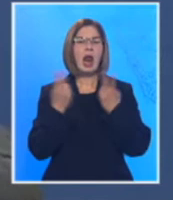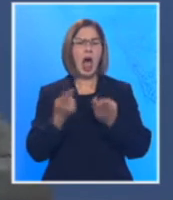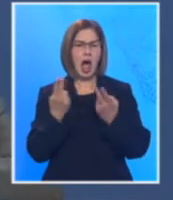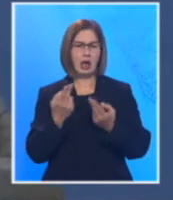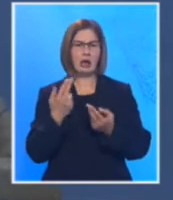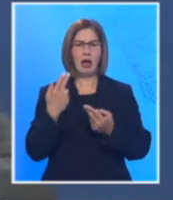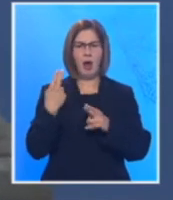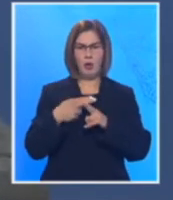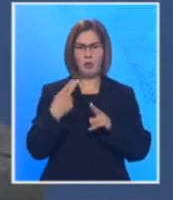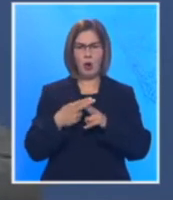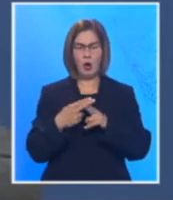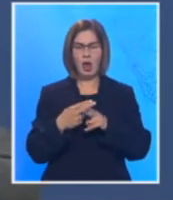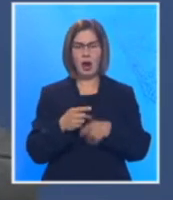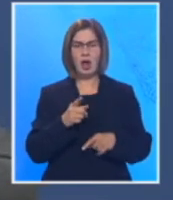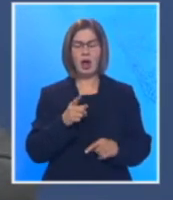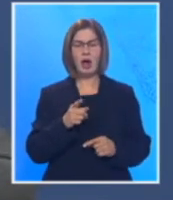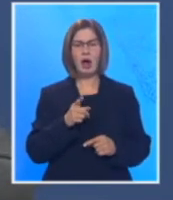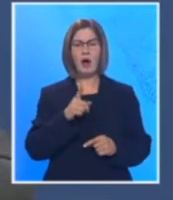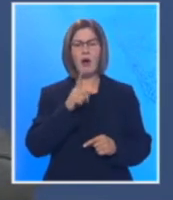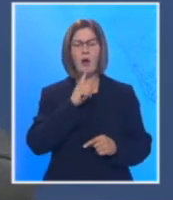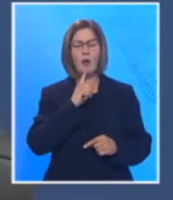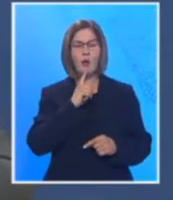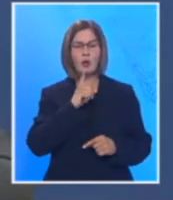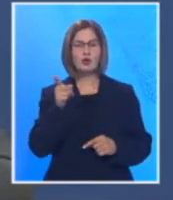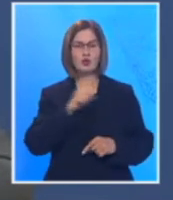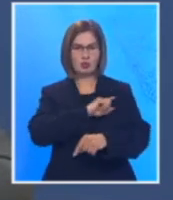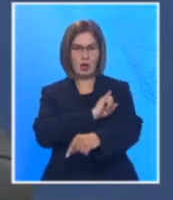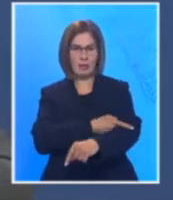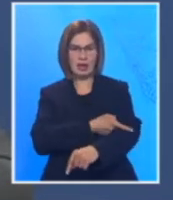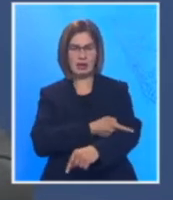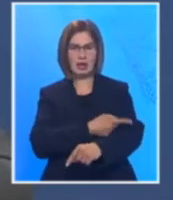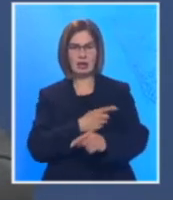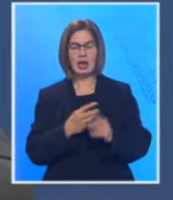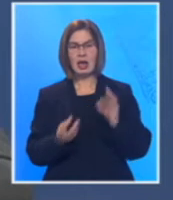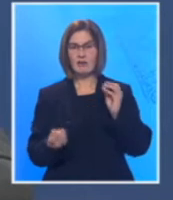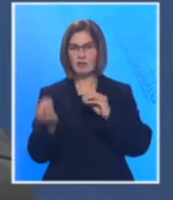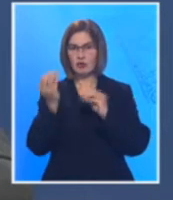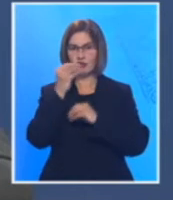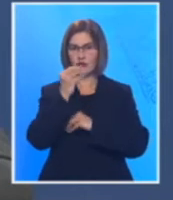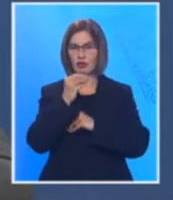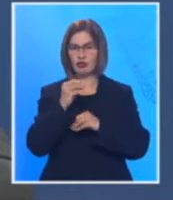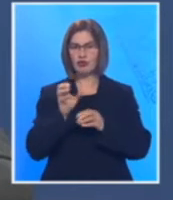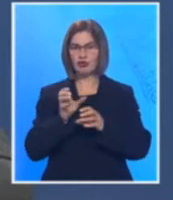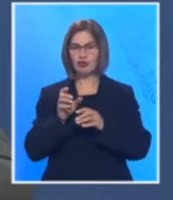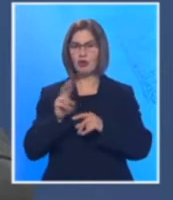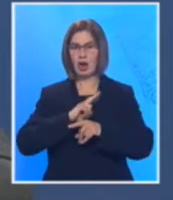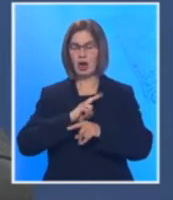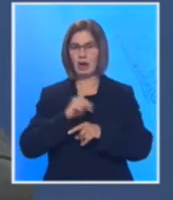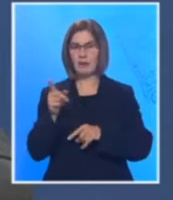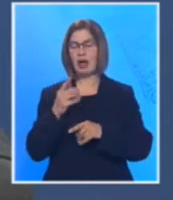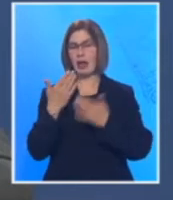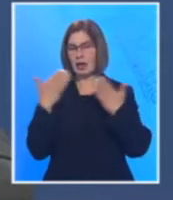asimptomatske koja se, dakle, kapaciteti toga se sve više pune. Na osnovu toga se može